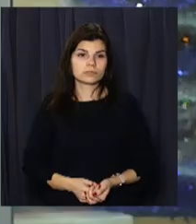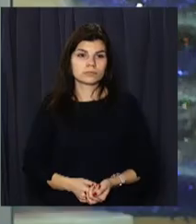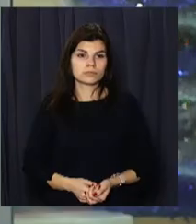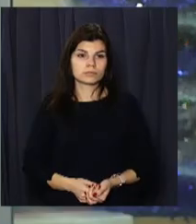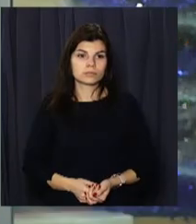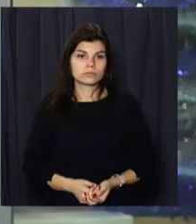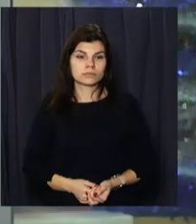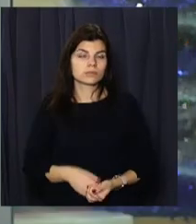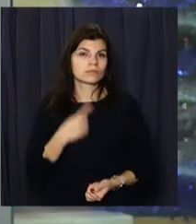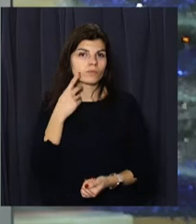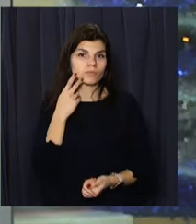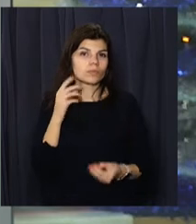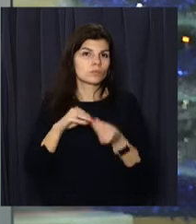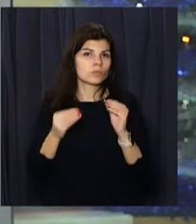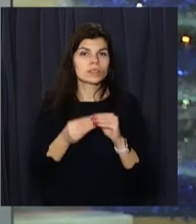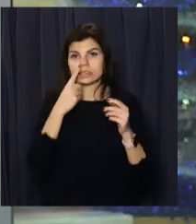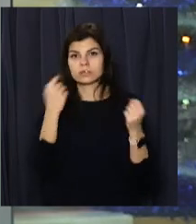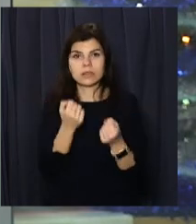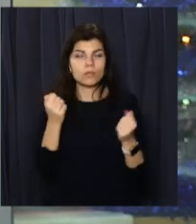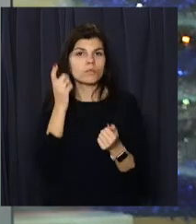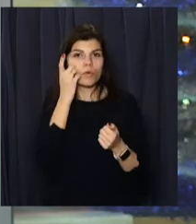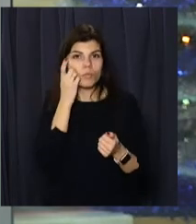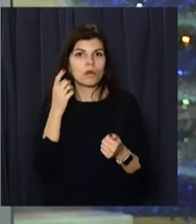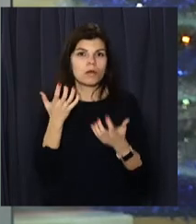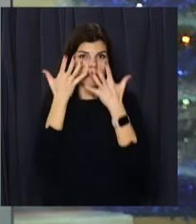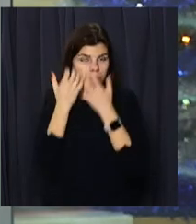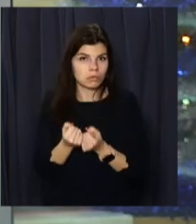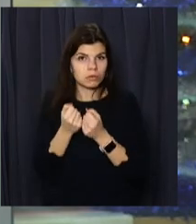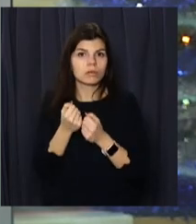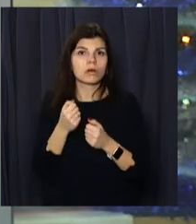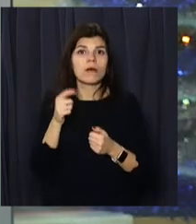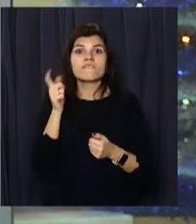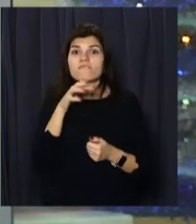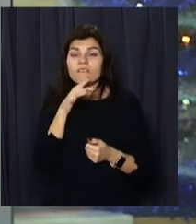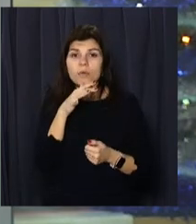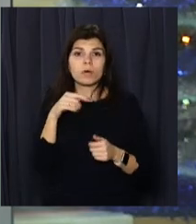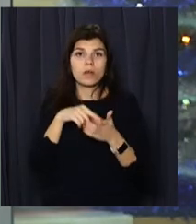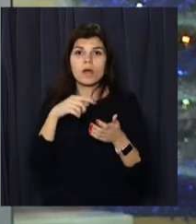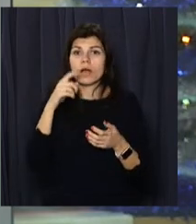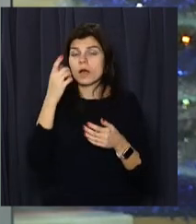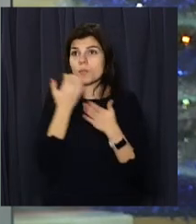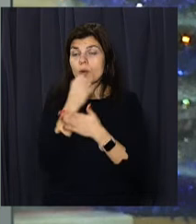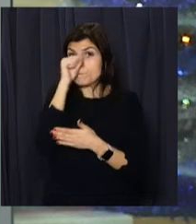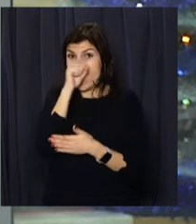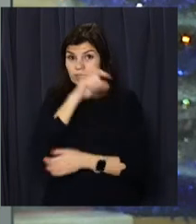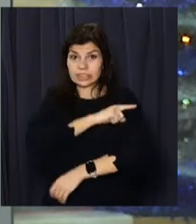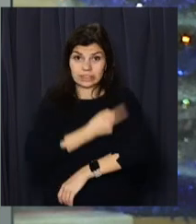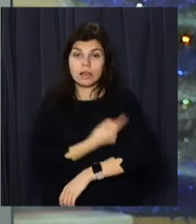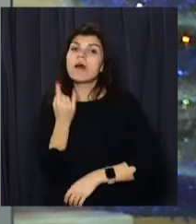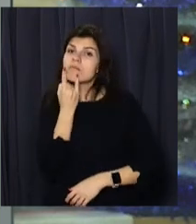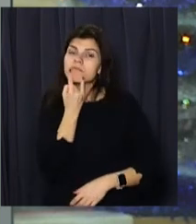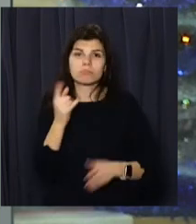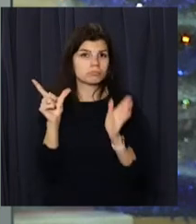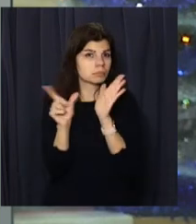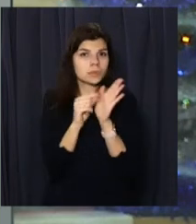Одвічна проблема взимку – смартфони. Вони вимикаються у відповідальний момент. Екрани на морозі не спрацьовують. Акумулятори